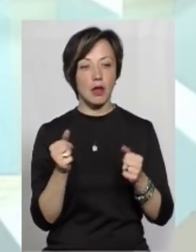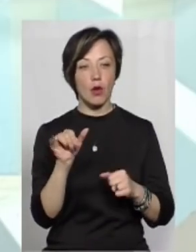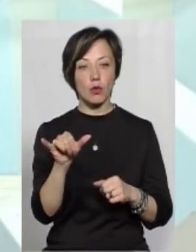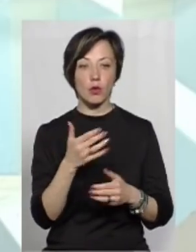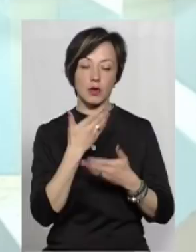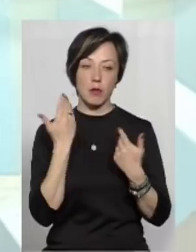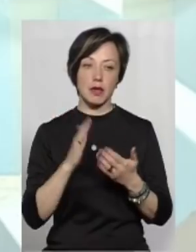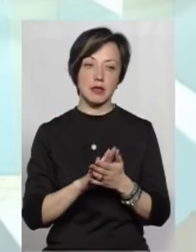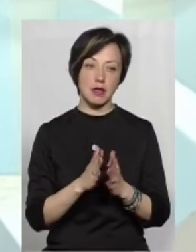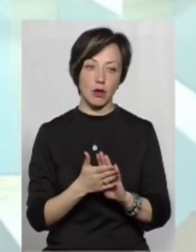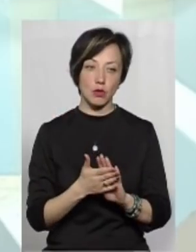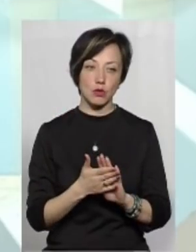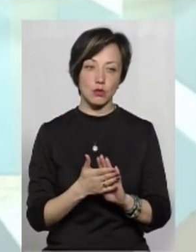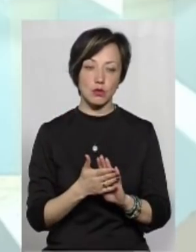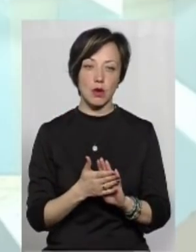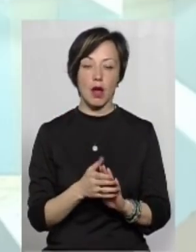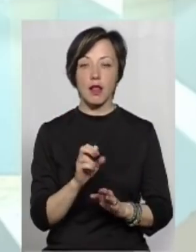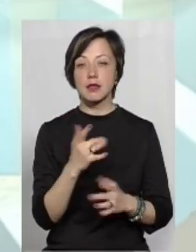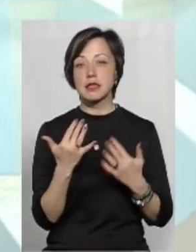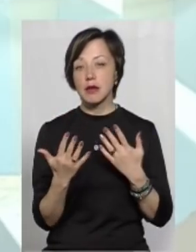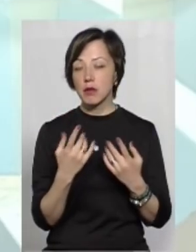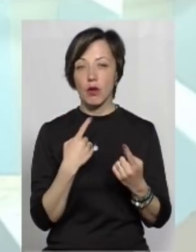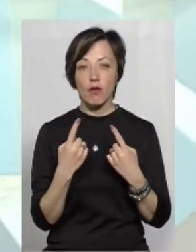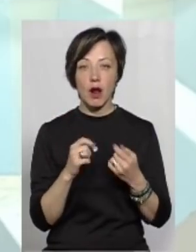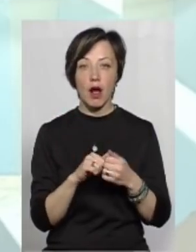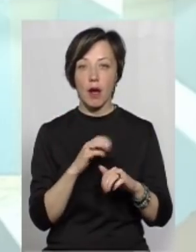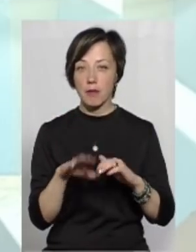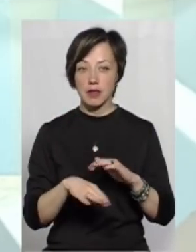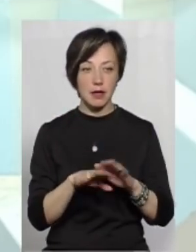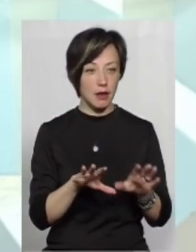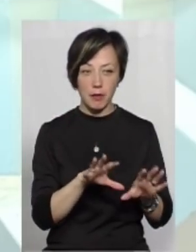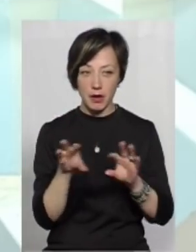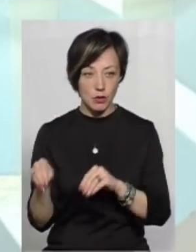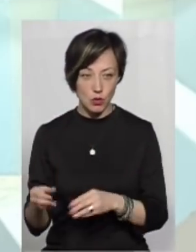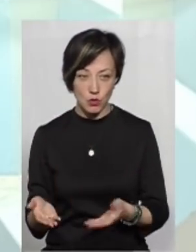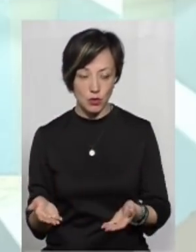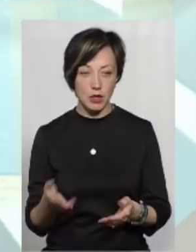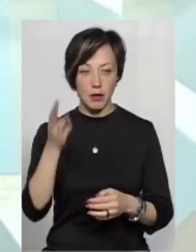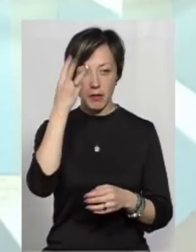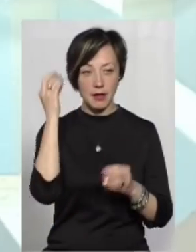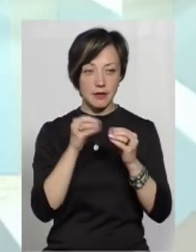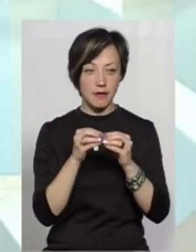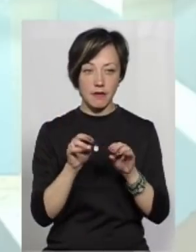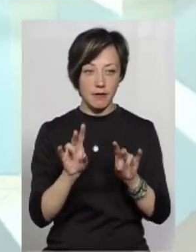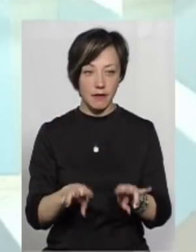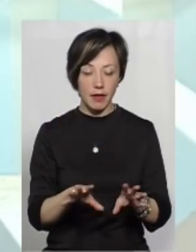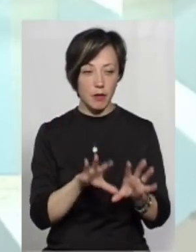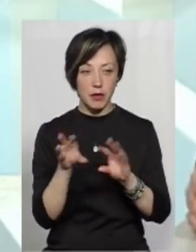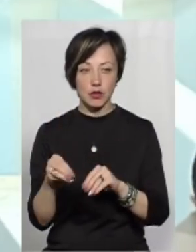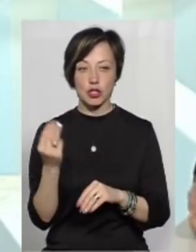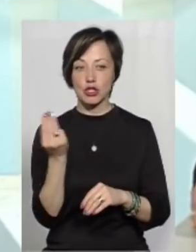немає статусу. Але ми, скільки би не говорили, Кам'янець не пересунеш, Хмельницький не пересунеш,